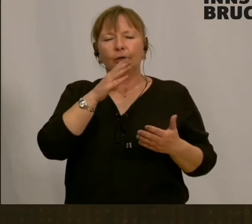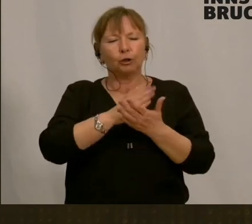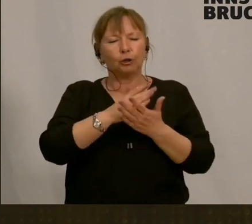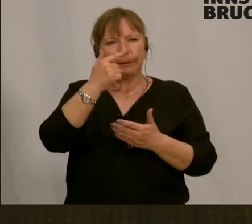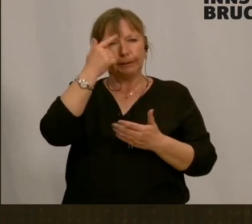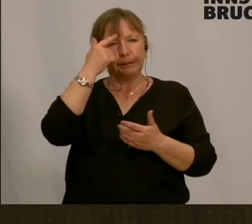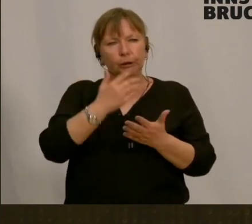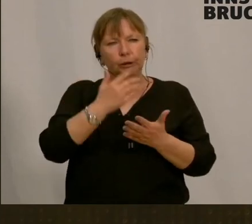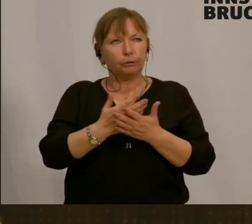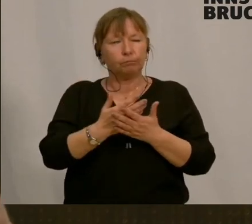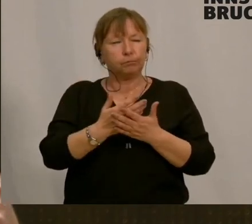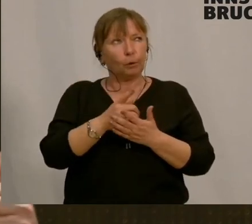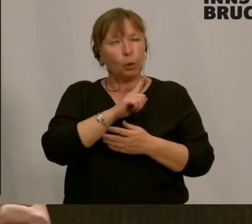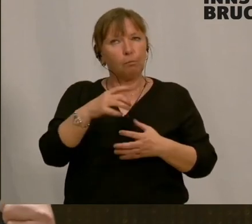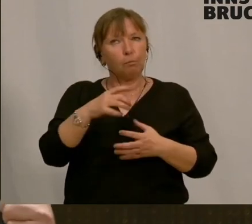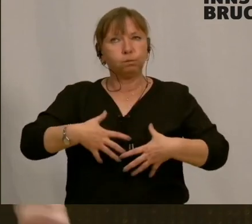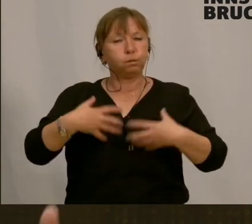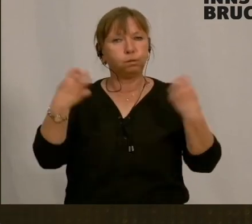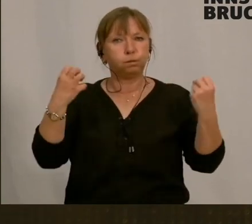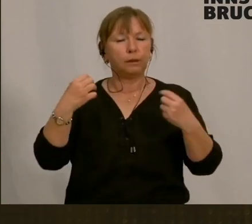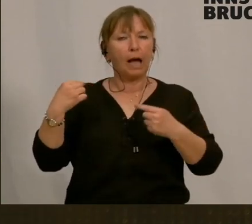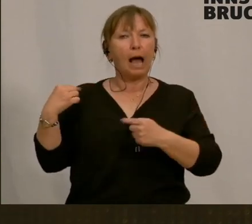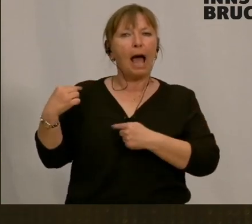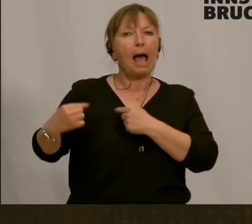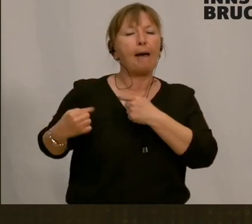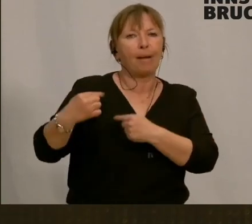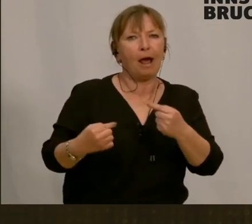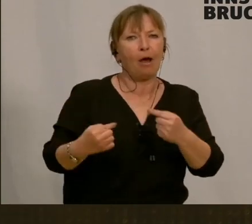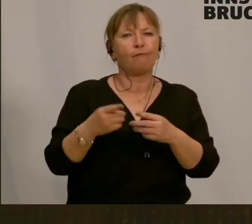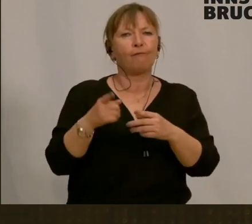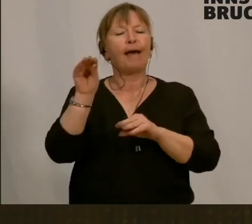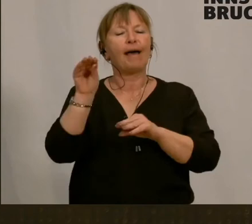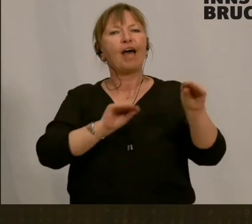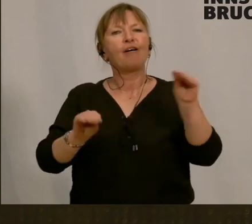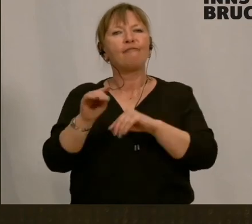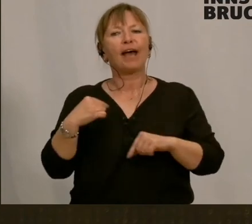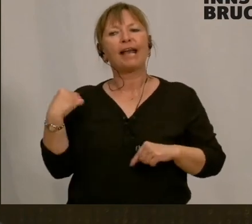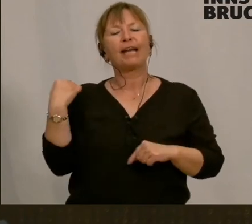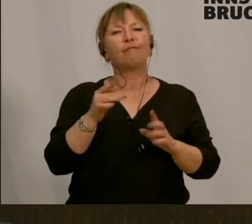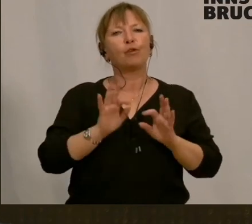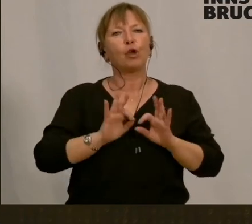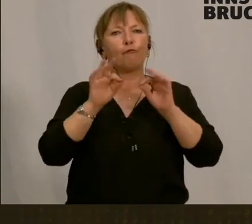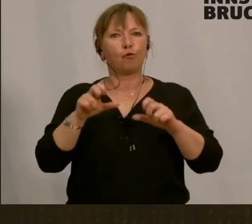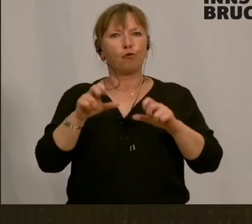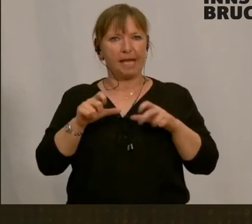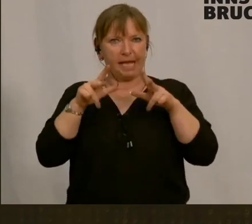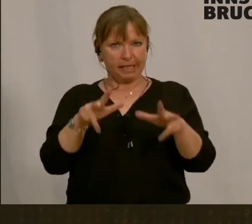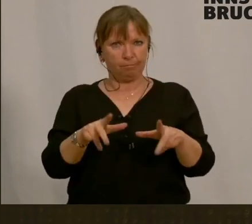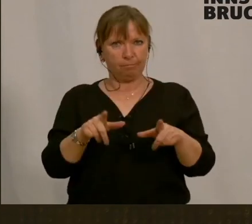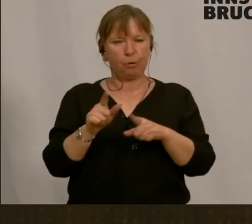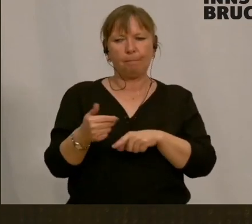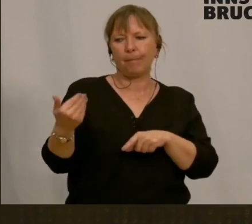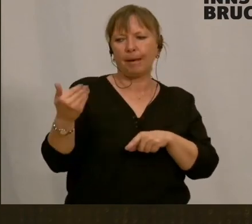wütend, bald nix. Es wurde von dem Verein Wir für Innsbruck angesucht, es ist dann unter Allfälliges beim letzten, beim